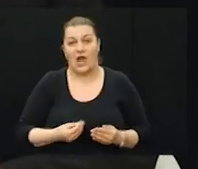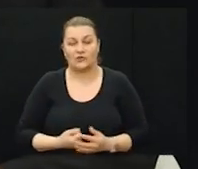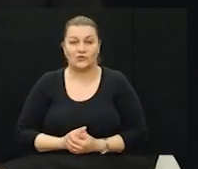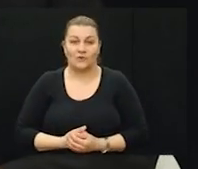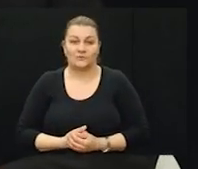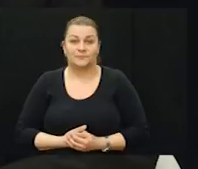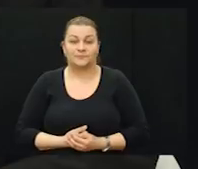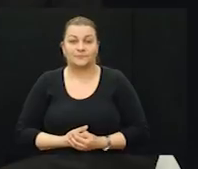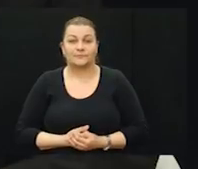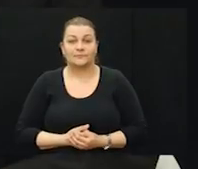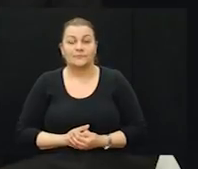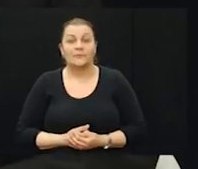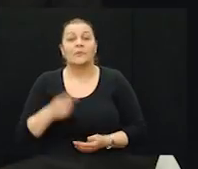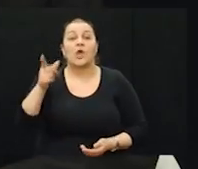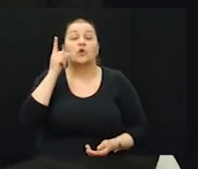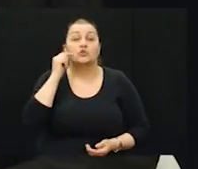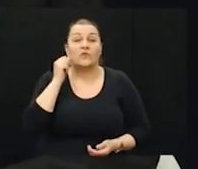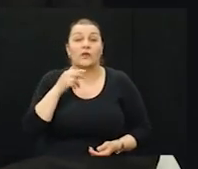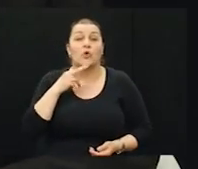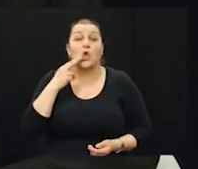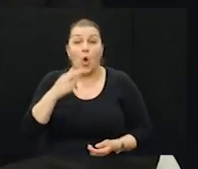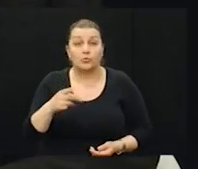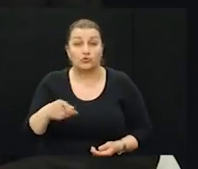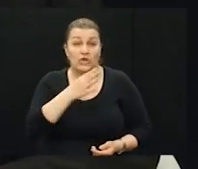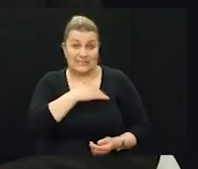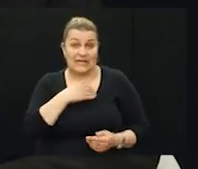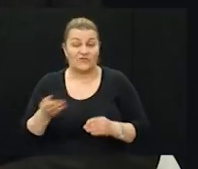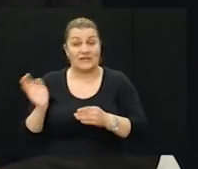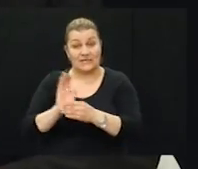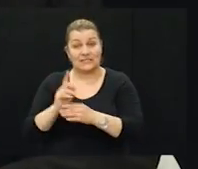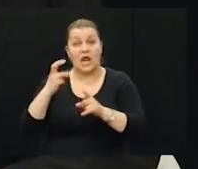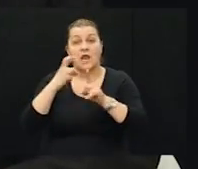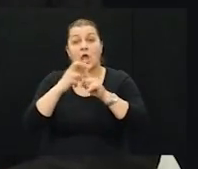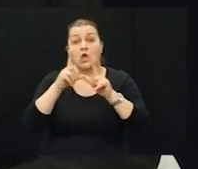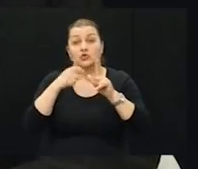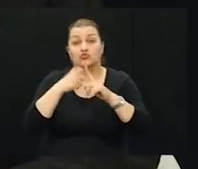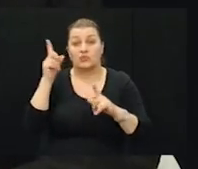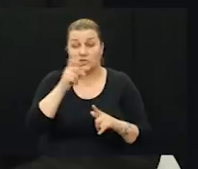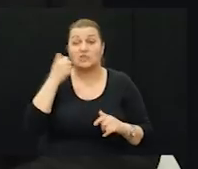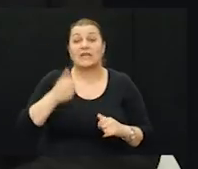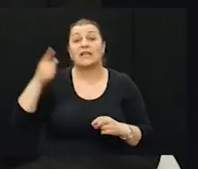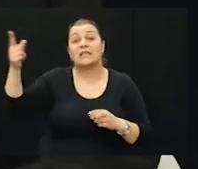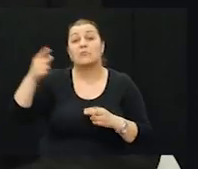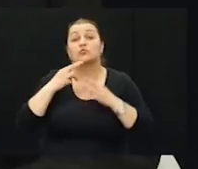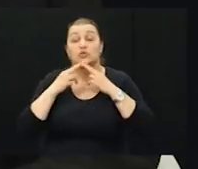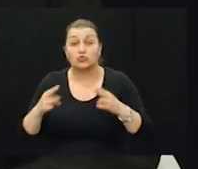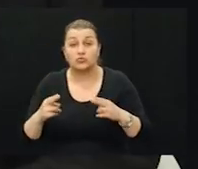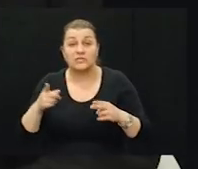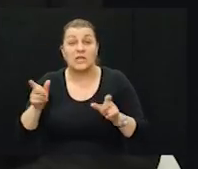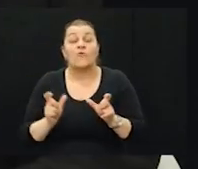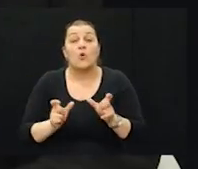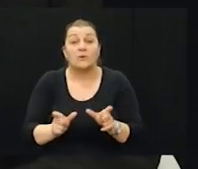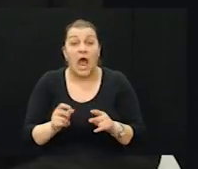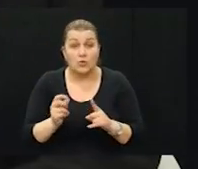Čovjek koji je optužen sa hrvatske strane, Đukiće, njemu se upravo sudi za branu Peruća.